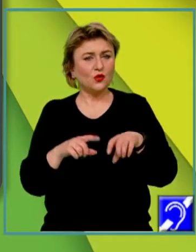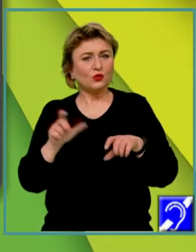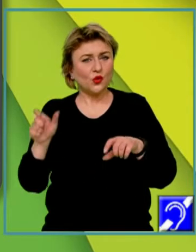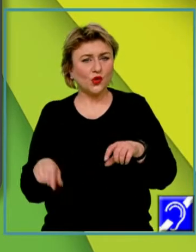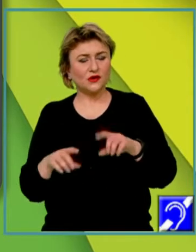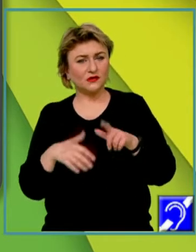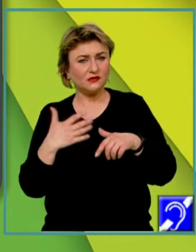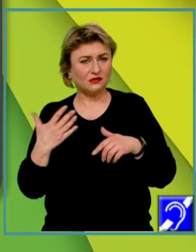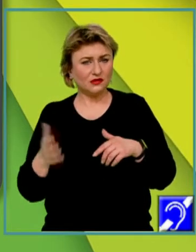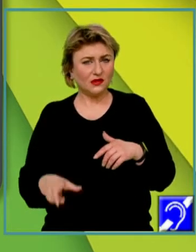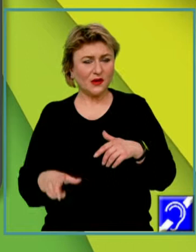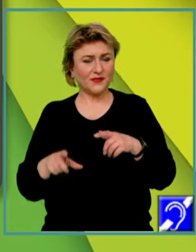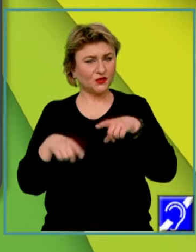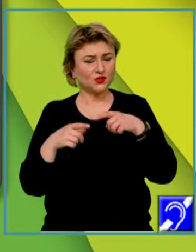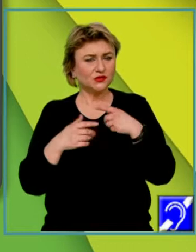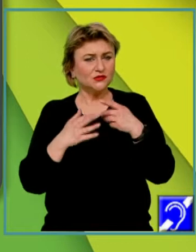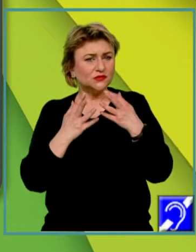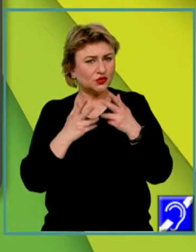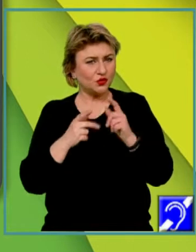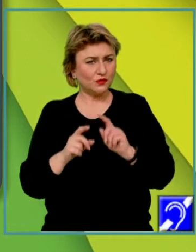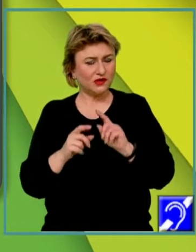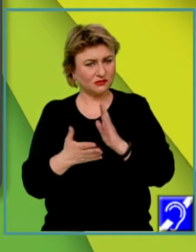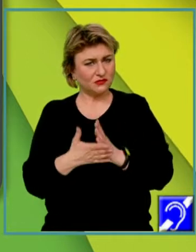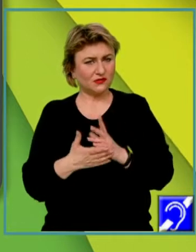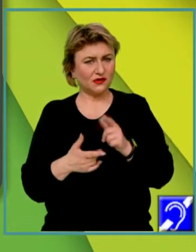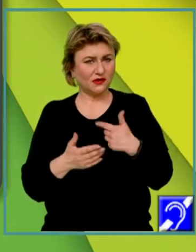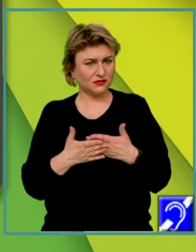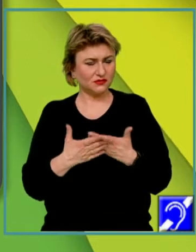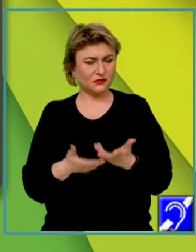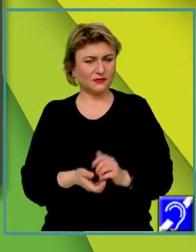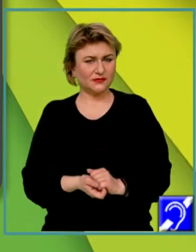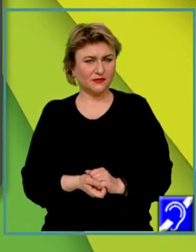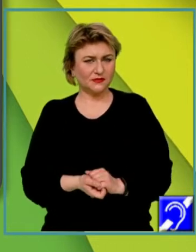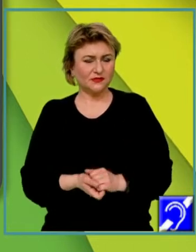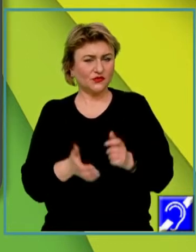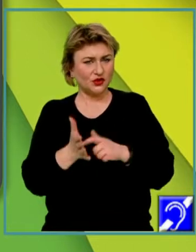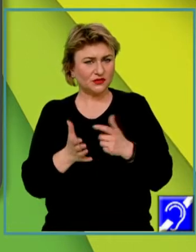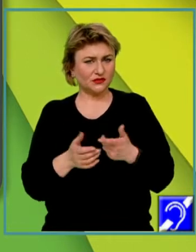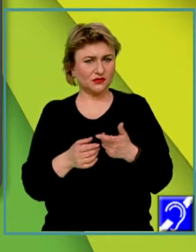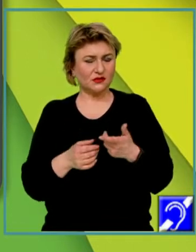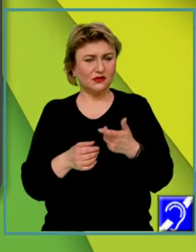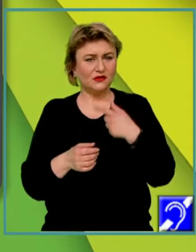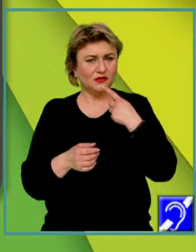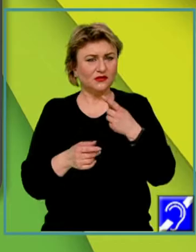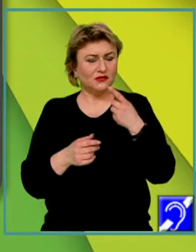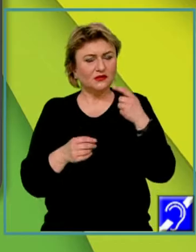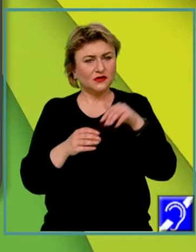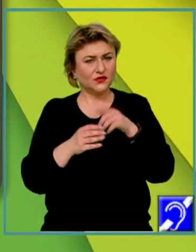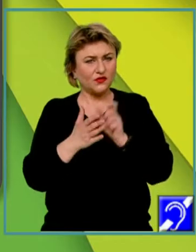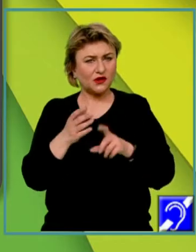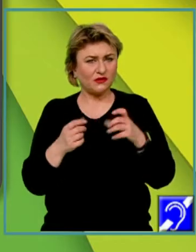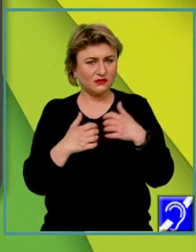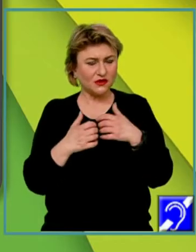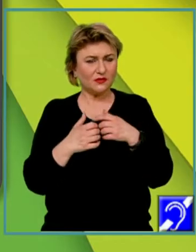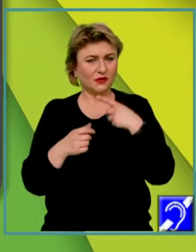sunt numerotate enunțuri adevărate referitoare la acestea. Cerința Scris pe foaia de examen, asociările